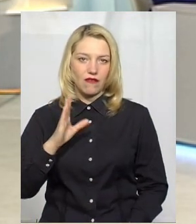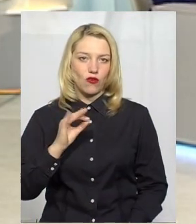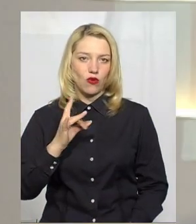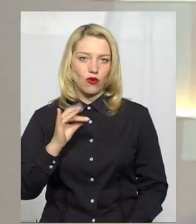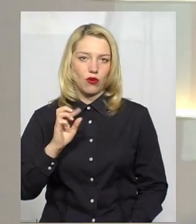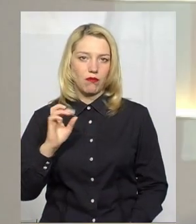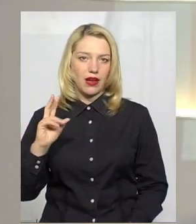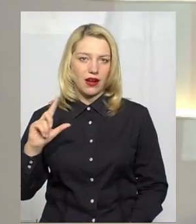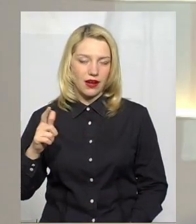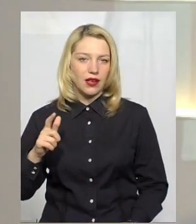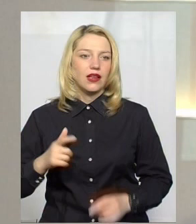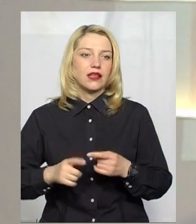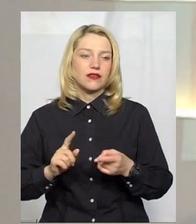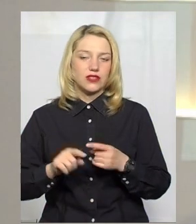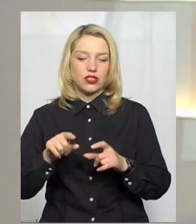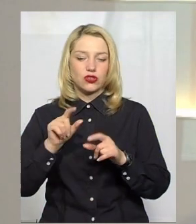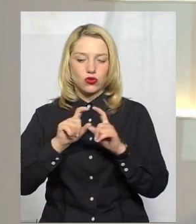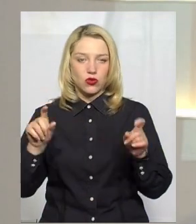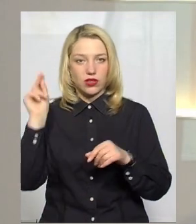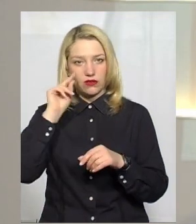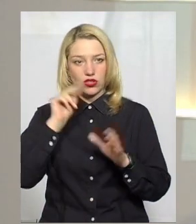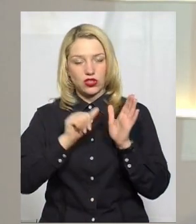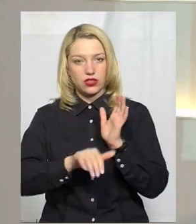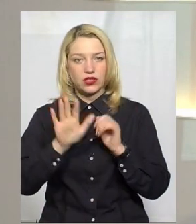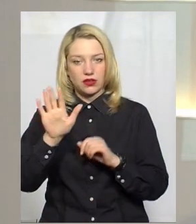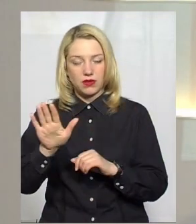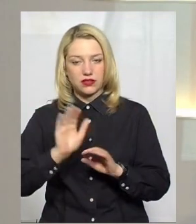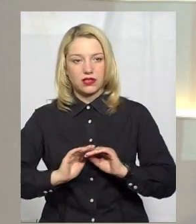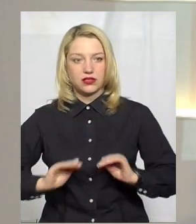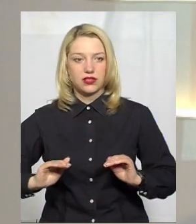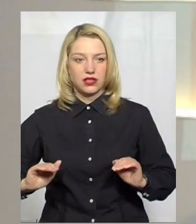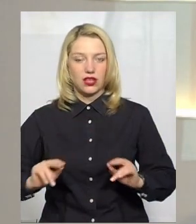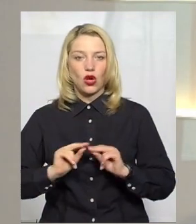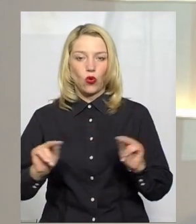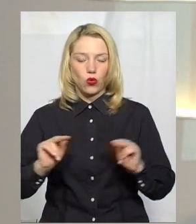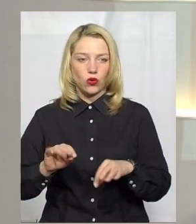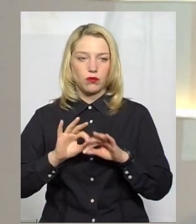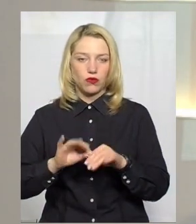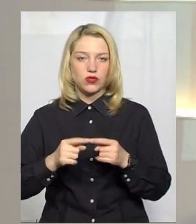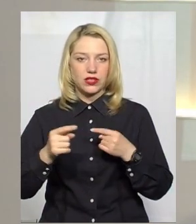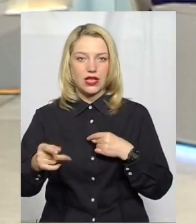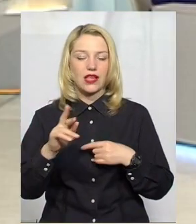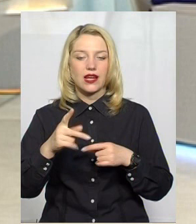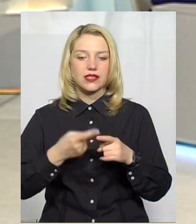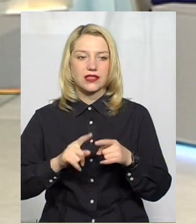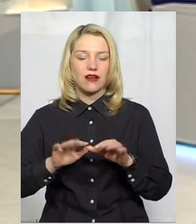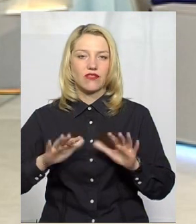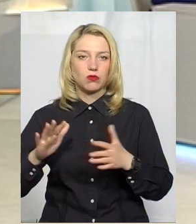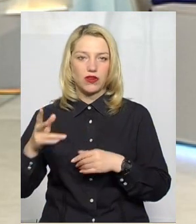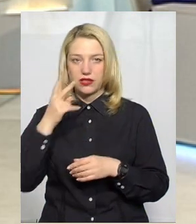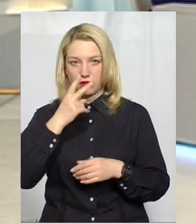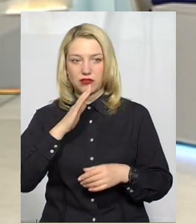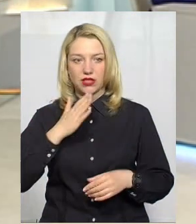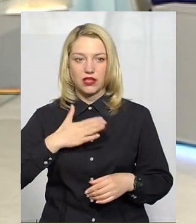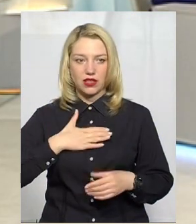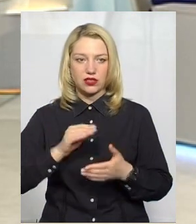У школі зараз навчається 65 дітей, уроки тут проводяться дистанційно. Як це відбувається, бачила